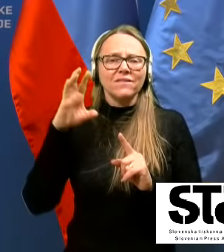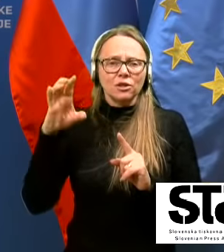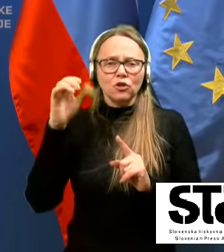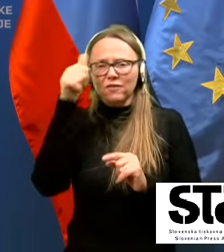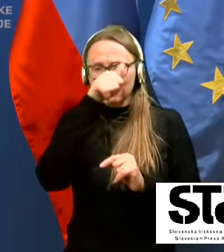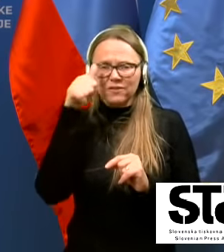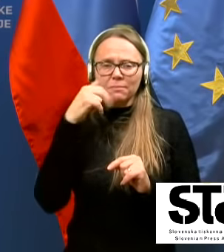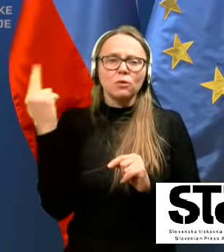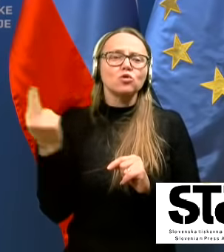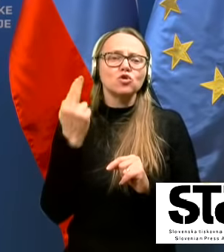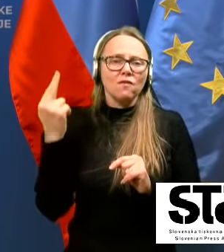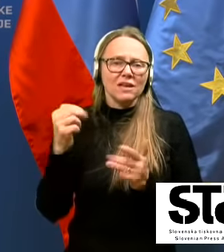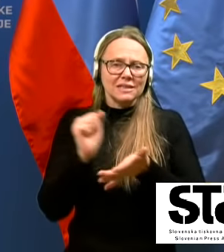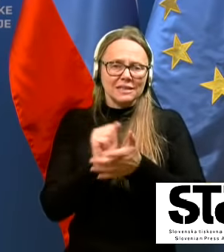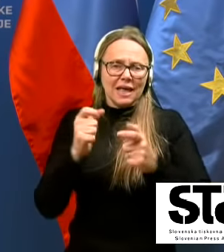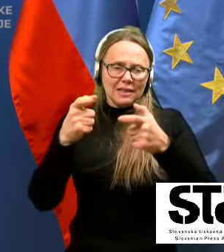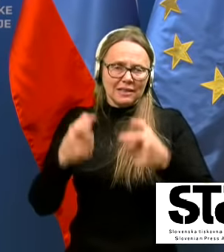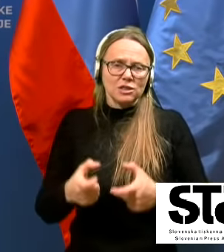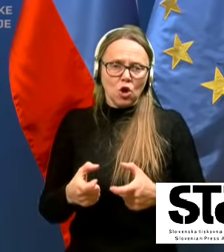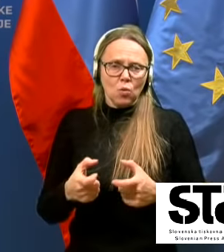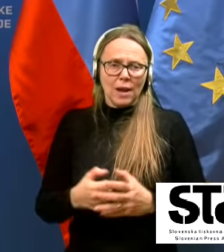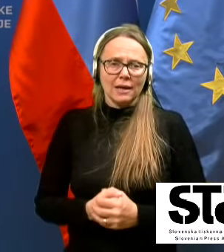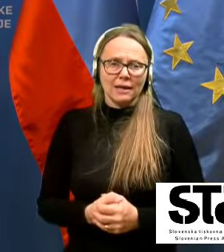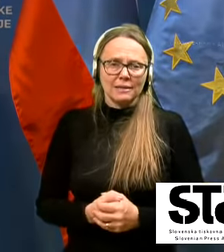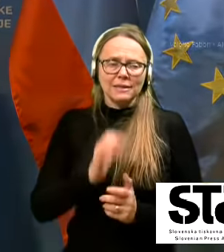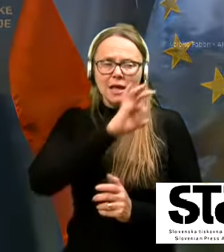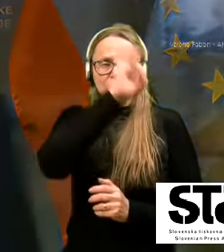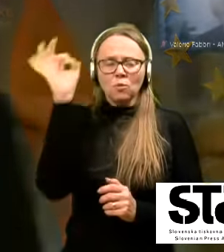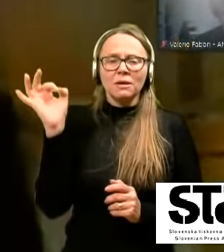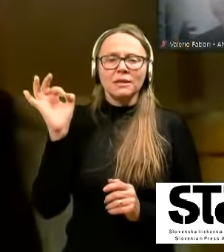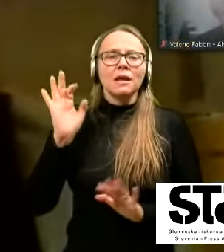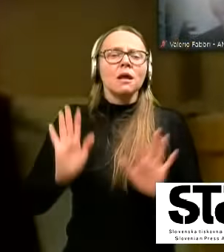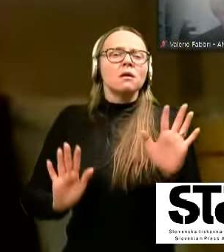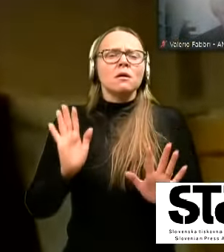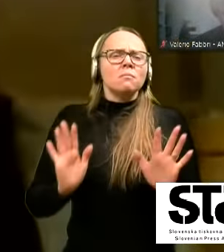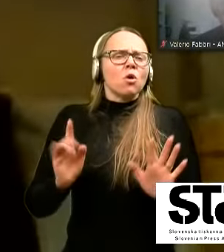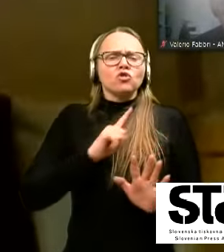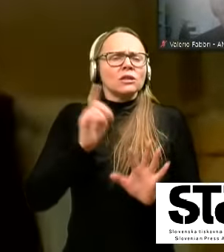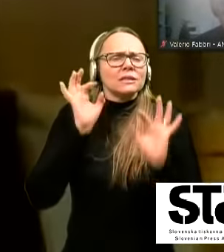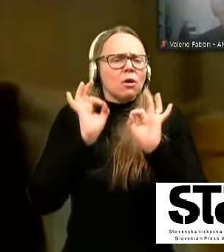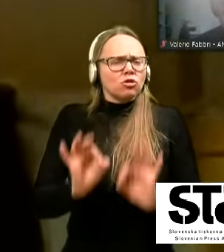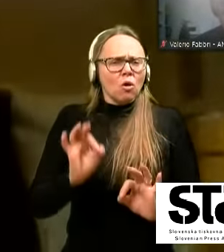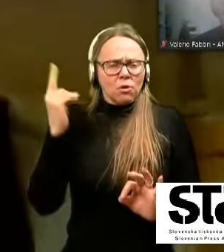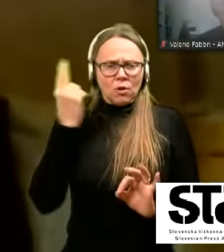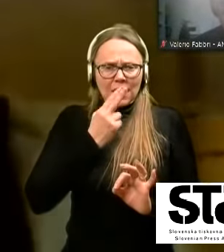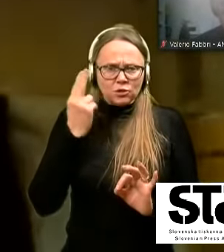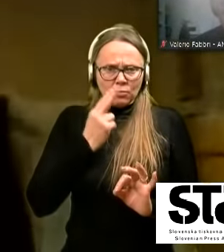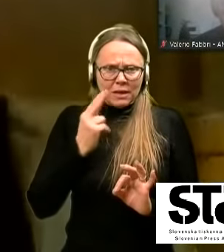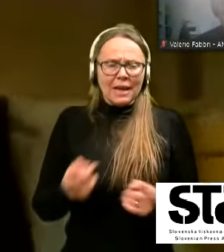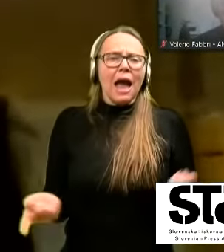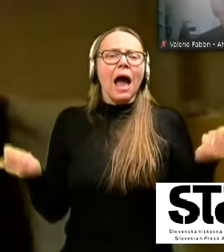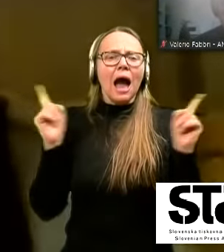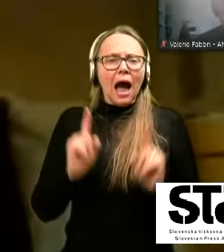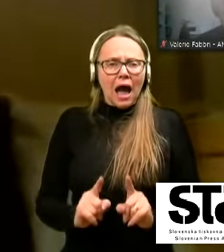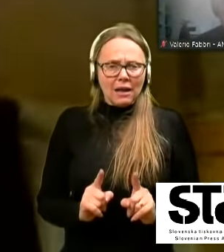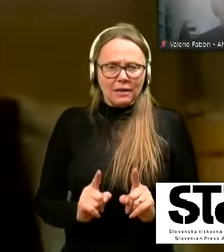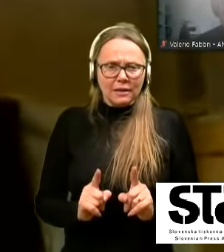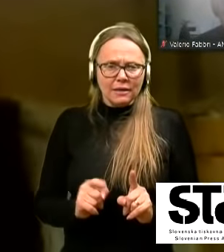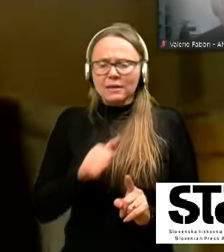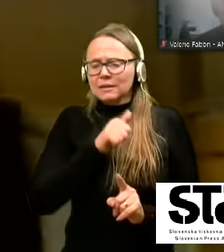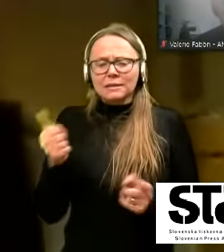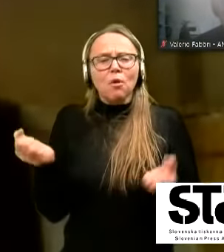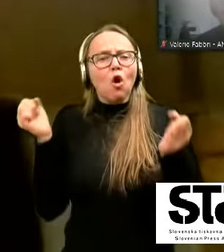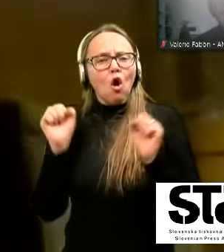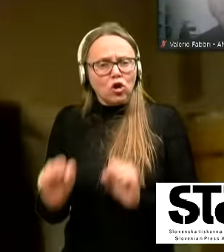tiskovne agencije. Dobar dan. Mogoče nismo dobro razumeli, ali se razen